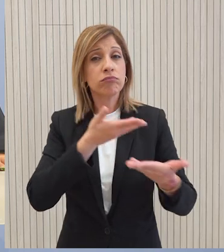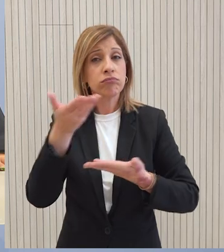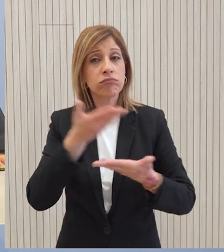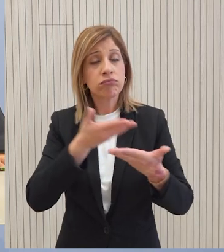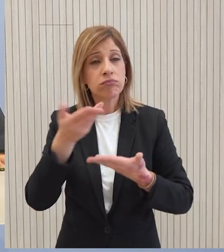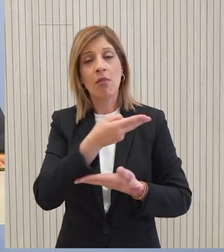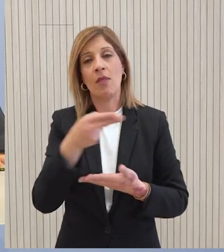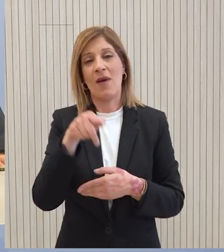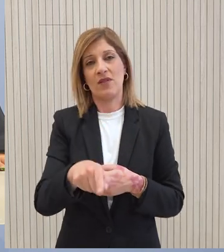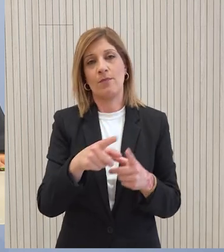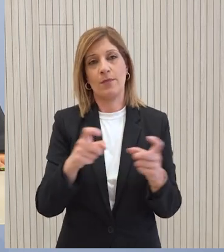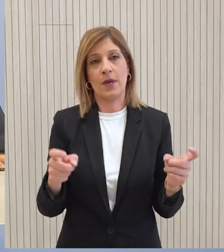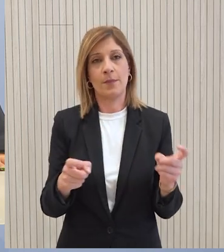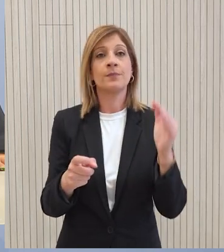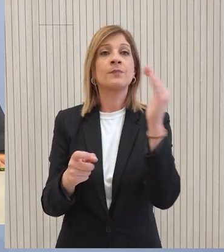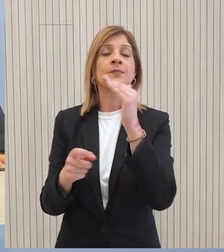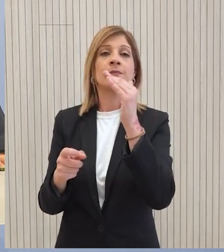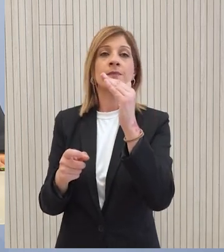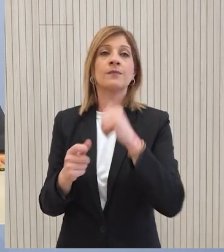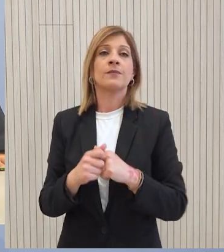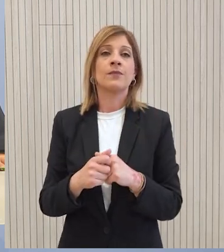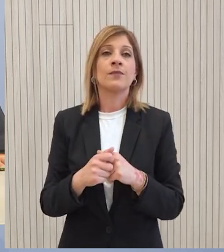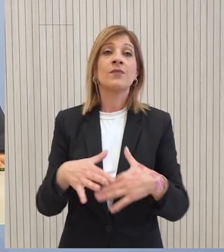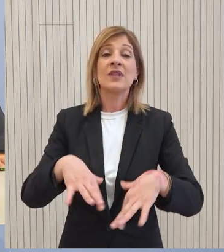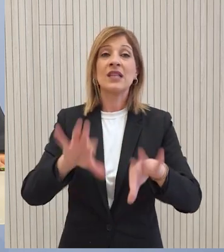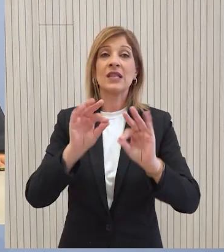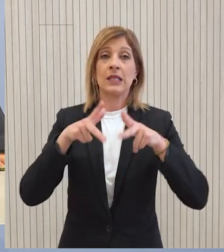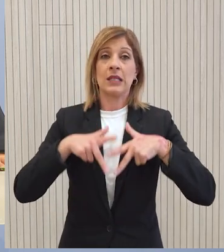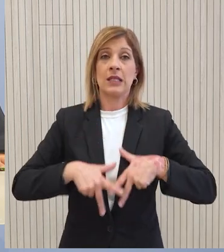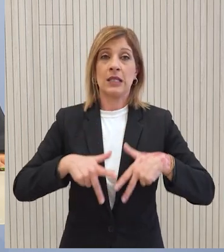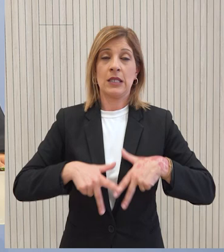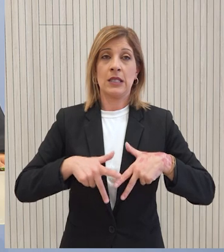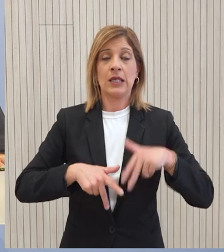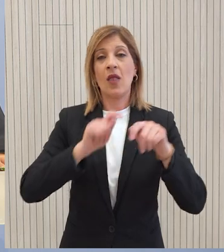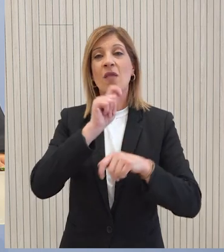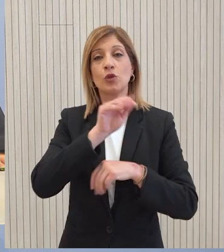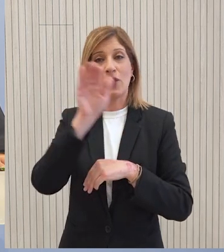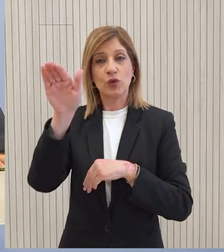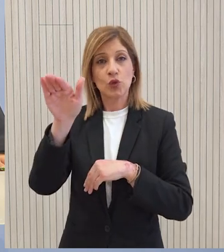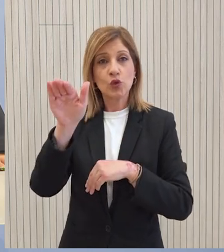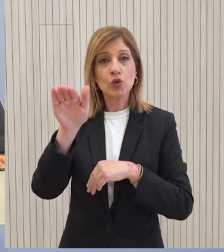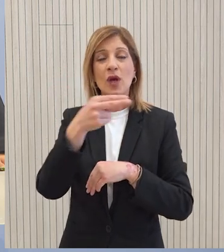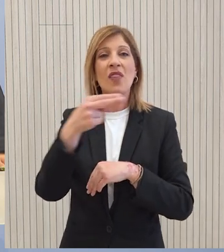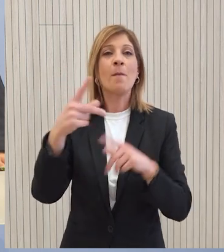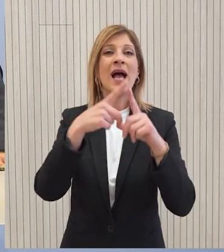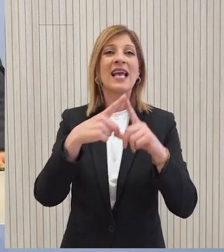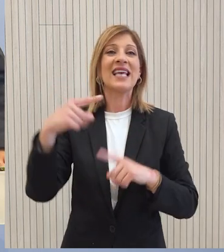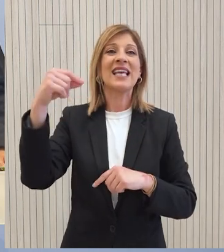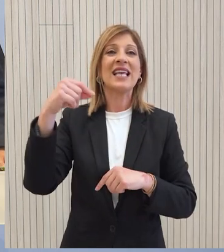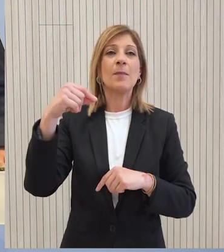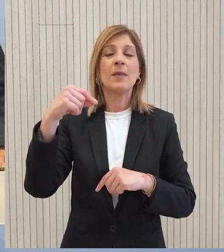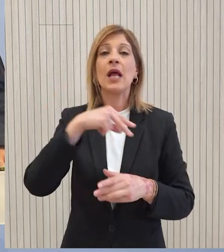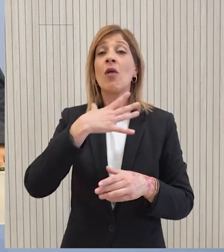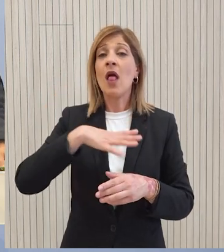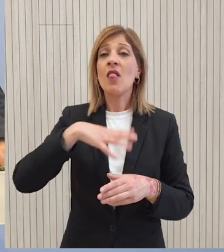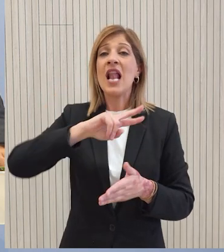κατάσταση πραγμάτων Και πόσο προστάμε να βάλουμε τη διασύνδυση της χώρας στη σχέση με το Επιτριακό δώσματε πάρως την ενεργότερη εκλογή